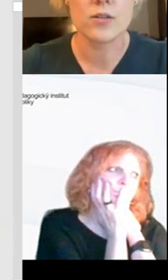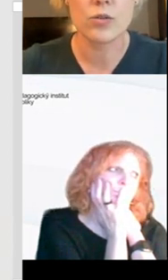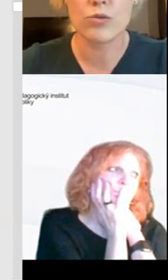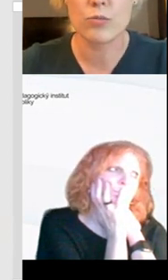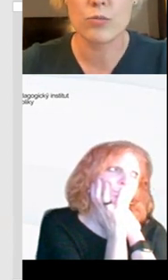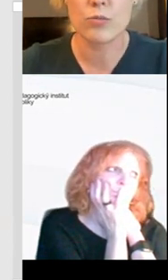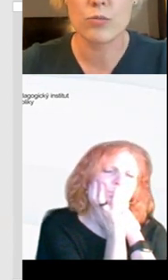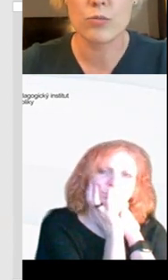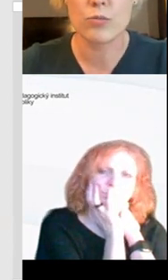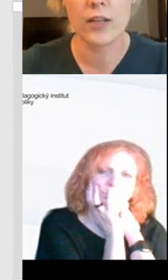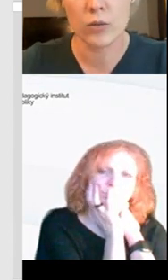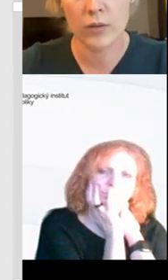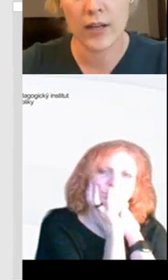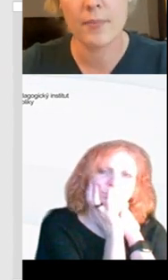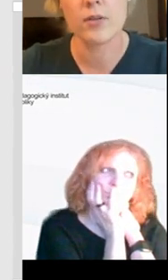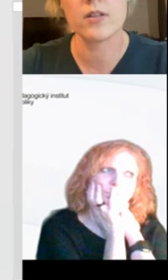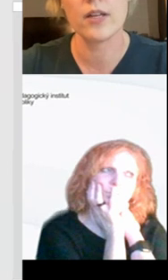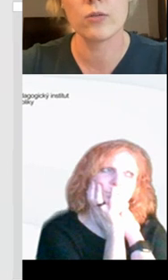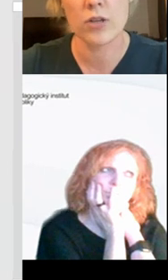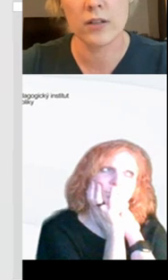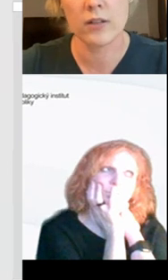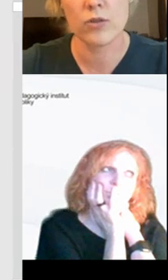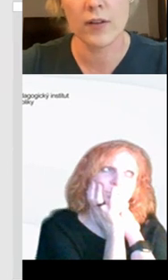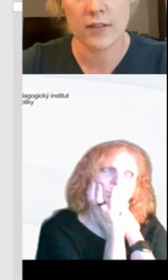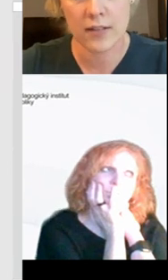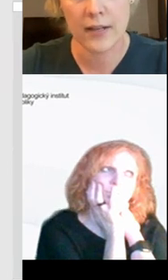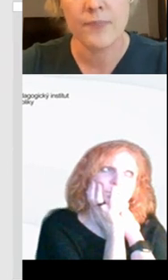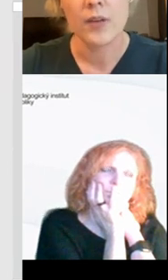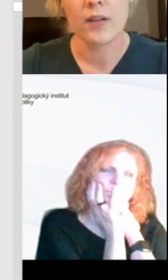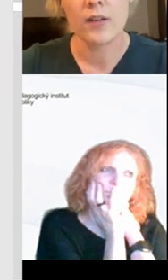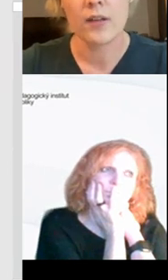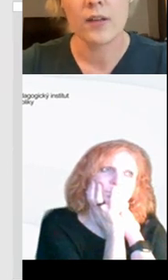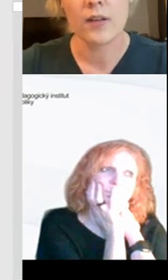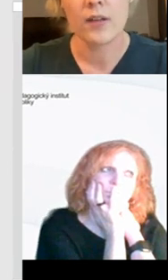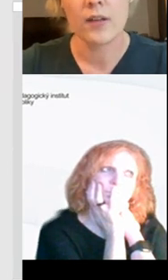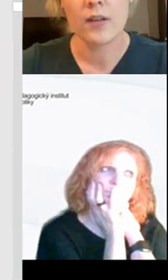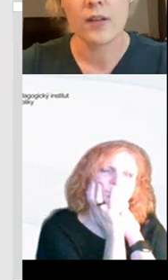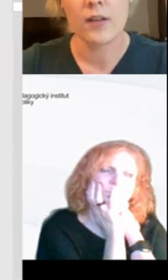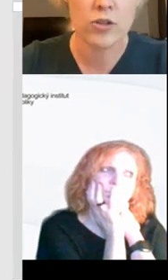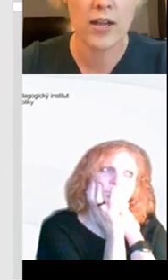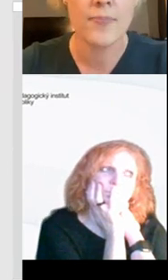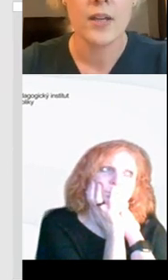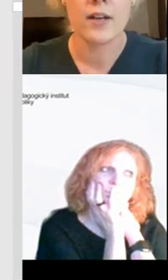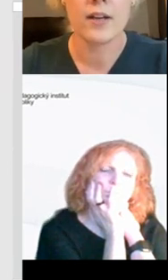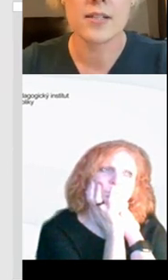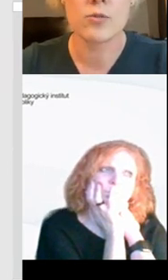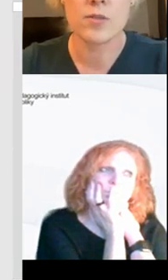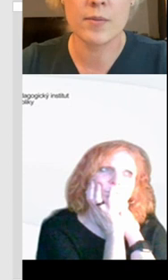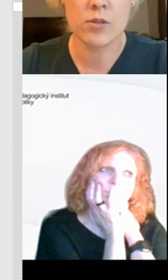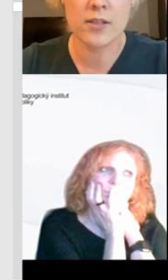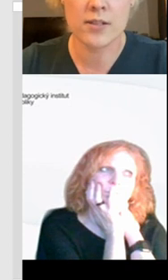tak jsou super v tom, že jsou jednoduché pro děti, jednoduše, uživatelsky, v podstatě nenáročné.